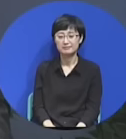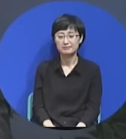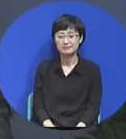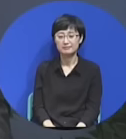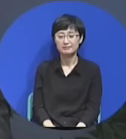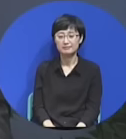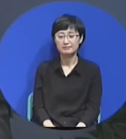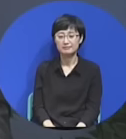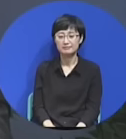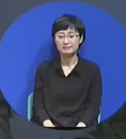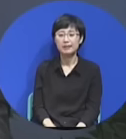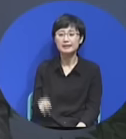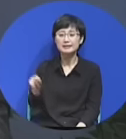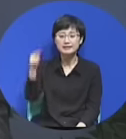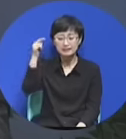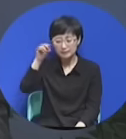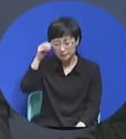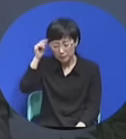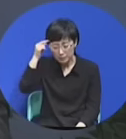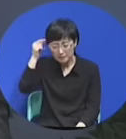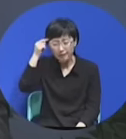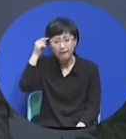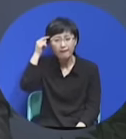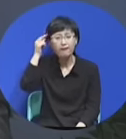그래서 응답을 못 받는 겁니다.